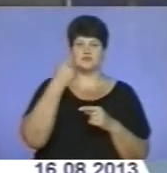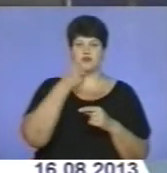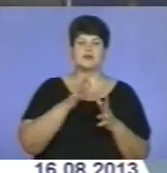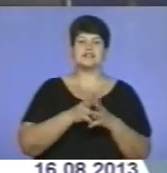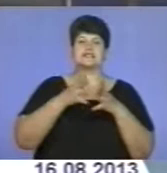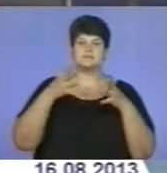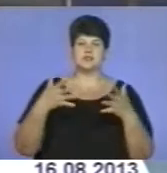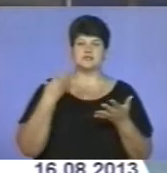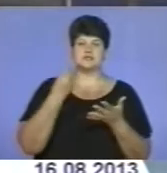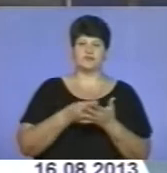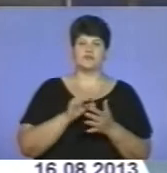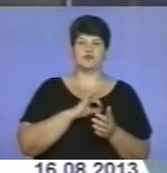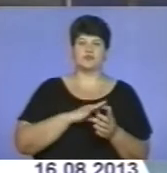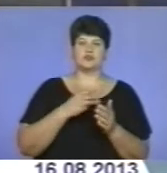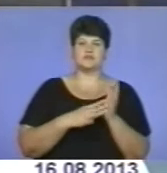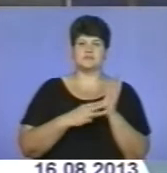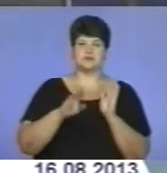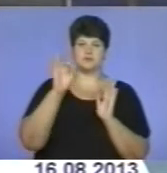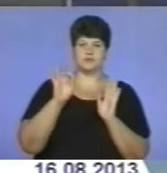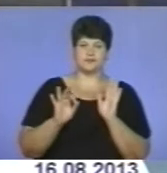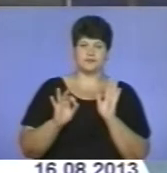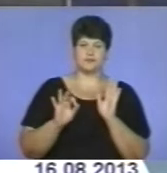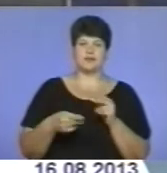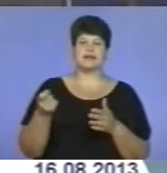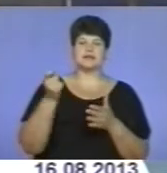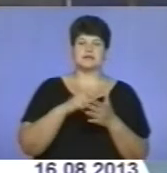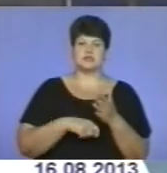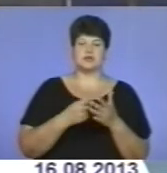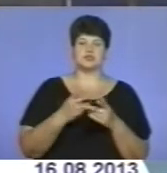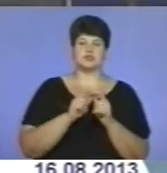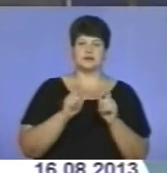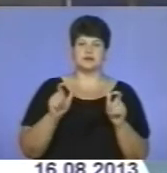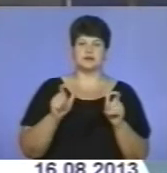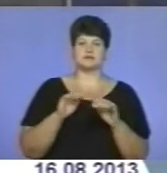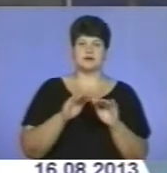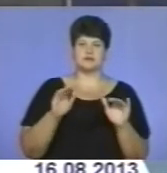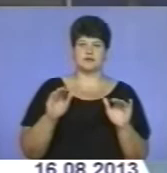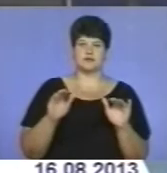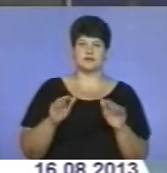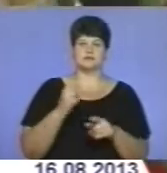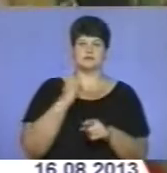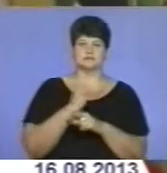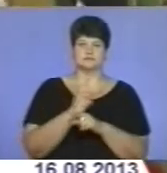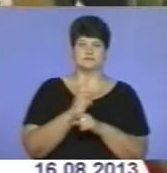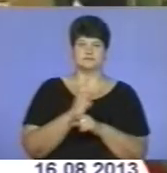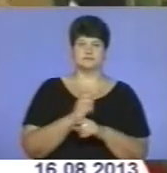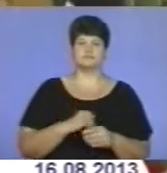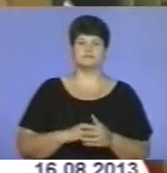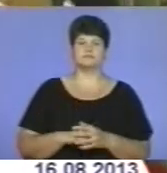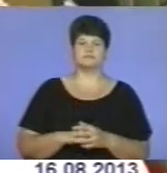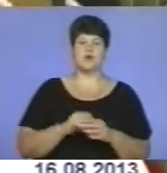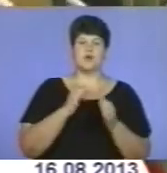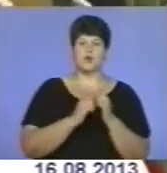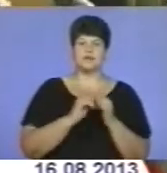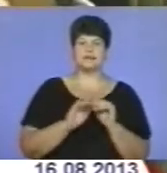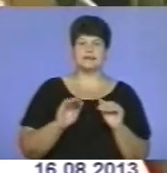кількість своїх вихованців до 80%. На закриття позашкільних закладів уряд наклав мораторій. Кожна